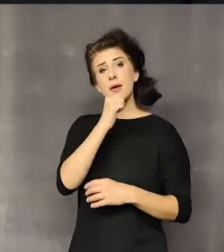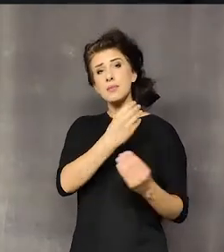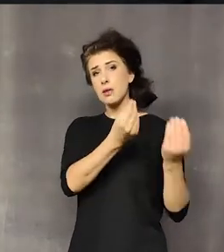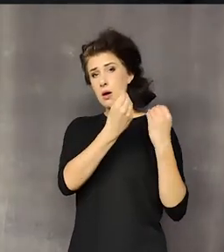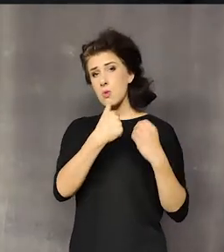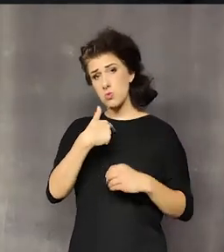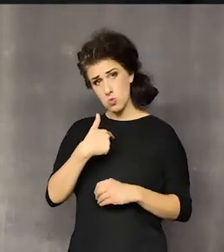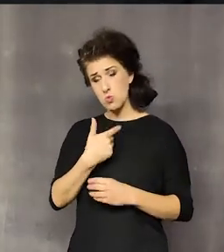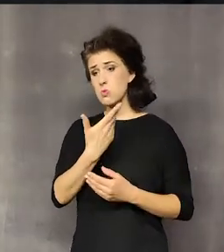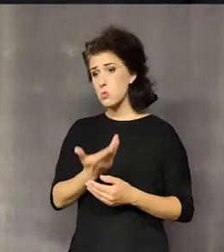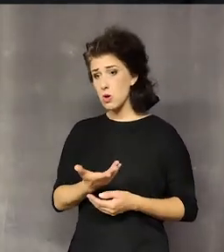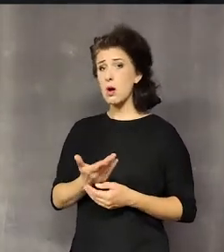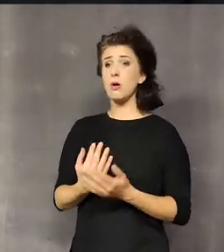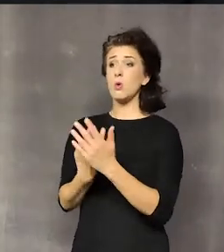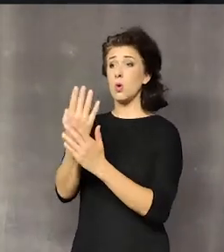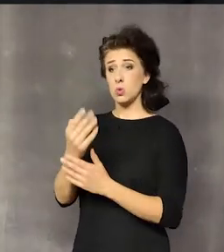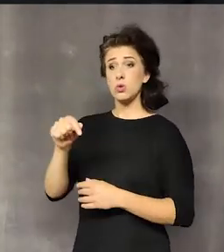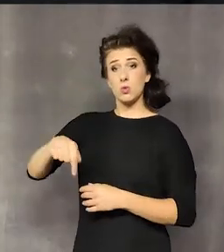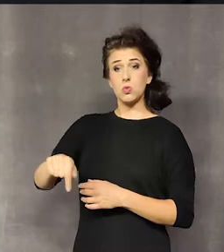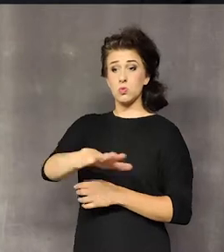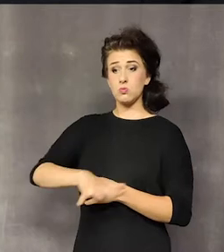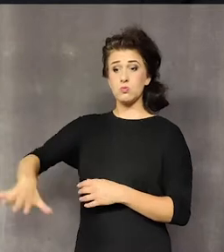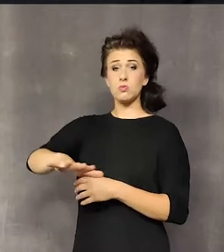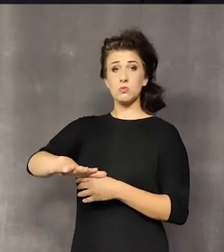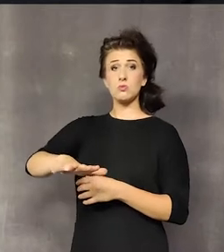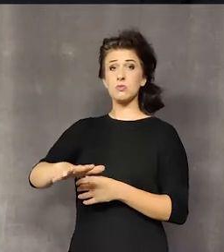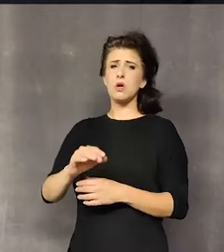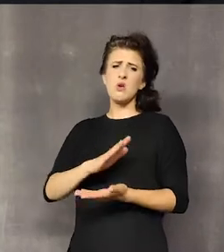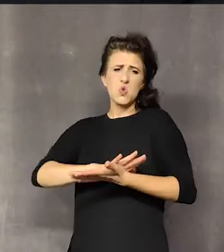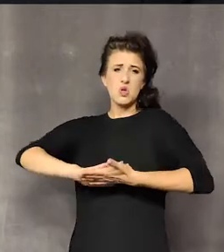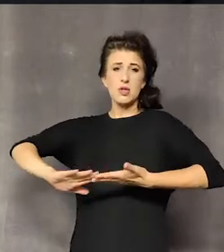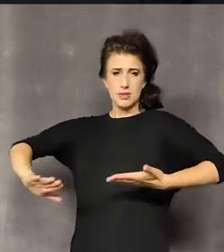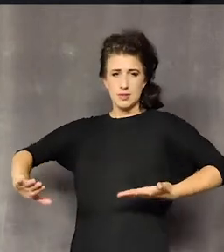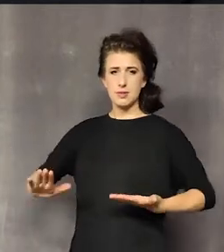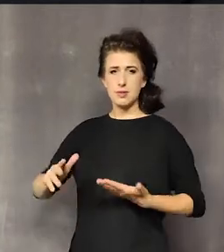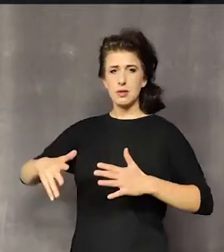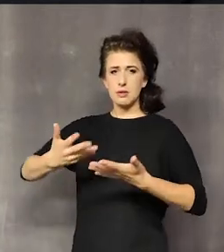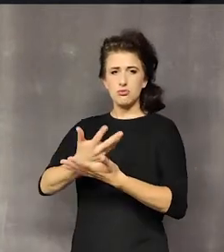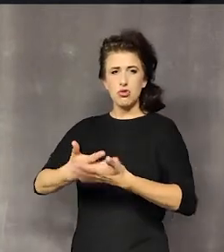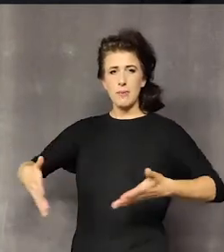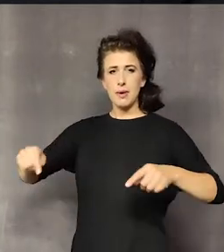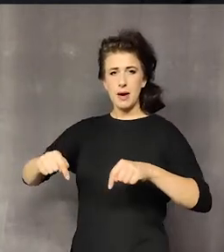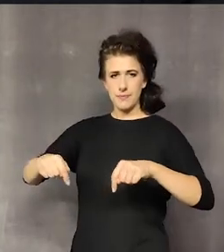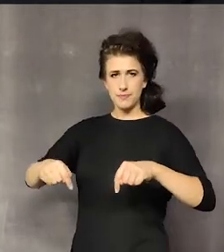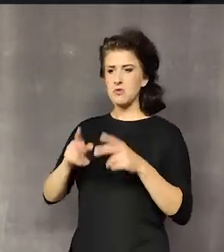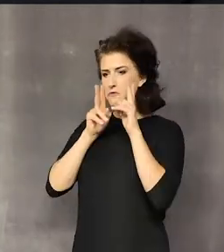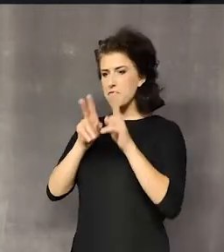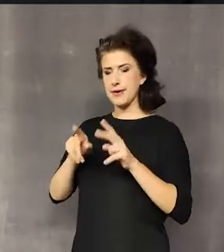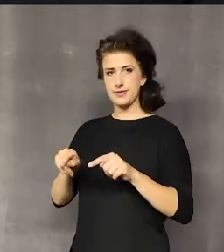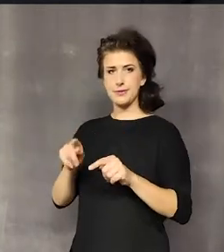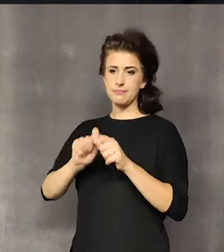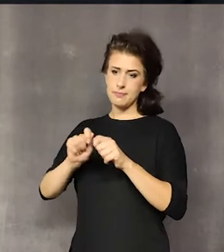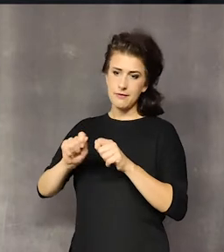że jeśli roślina rośnie na danym terenie, na przykład takim naprawdę jałowym, i to jest fakt, bo sprawdziliśmy to